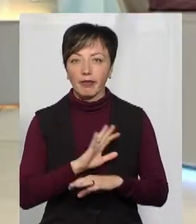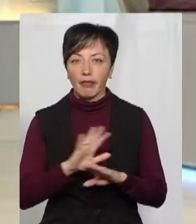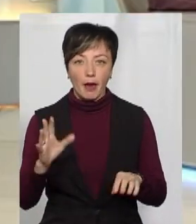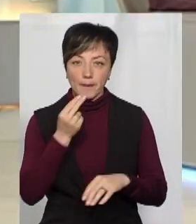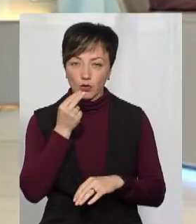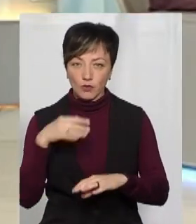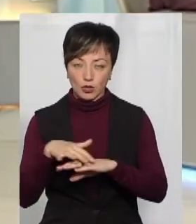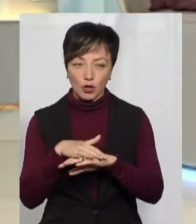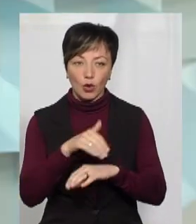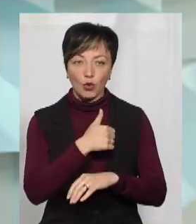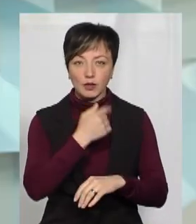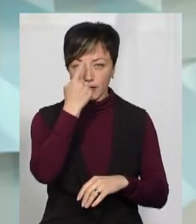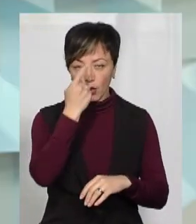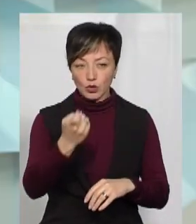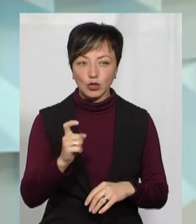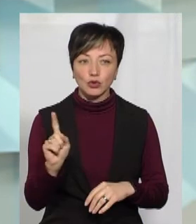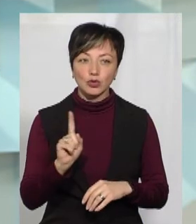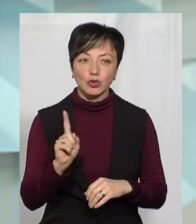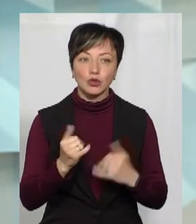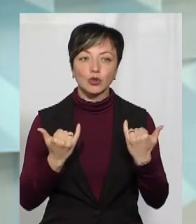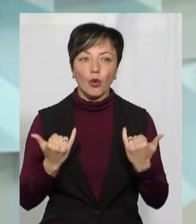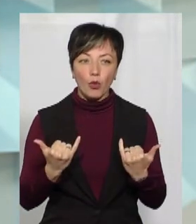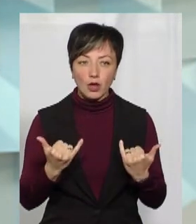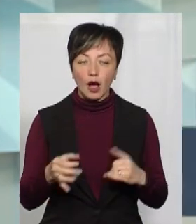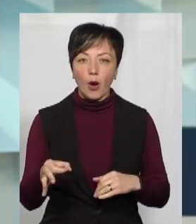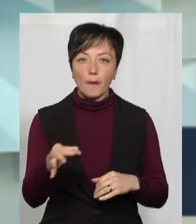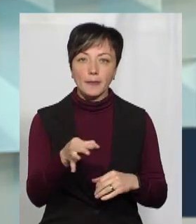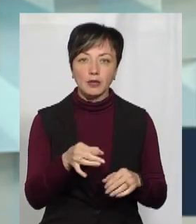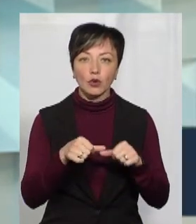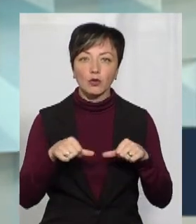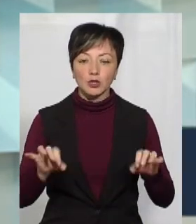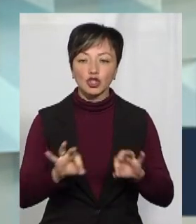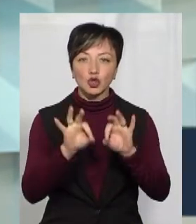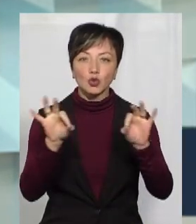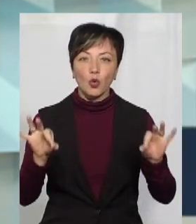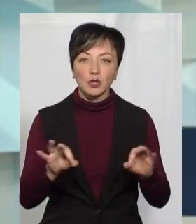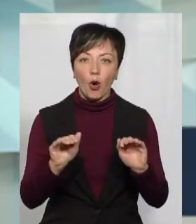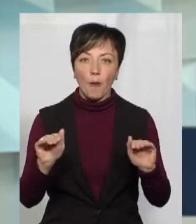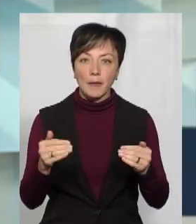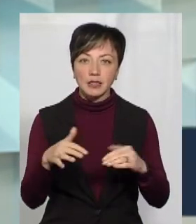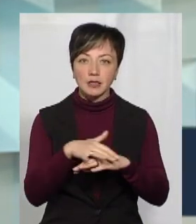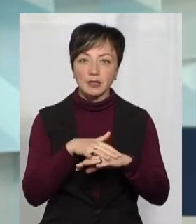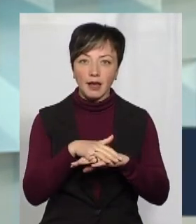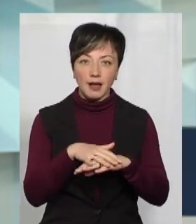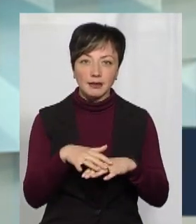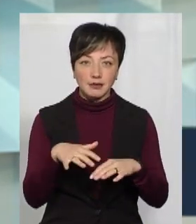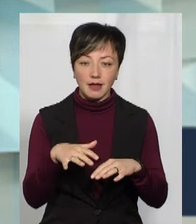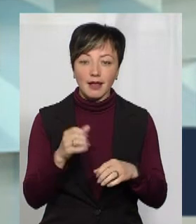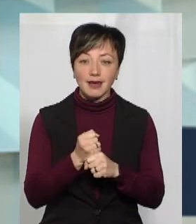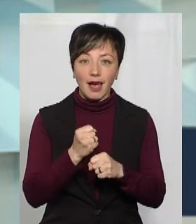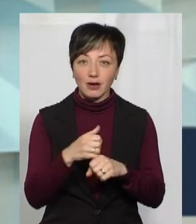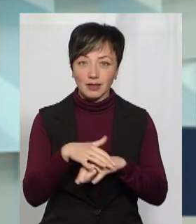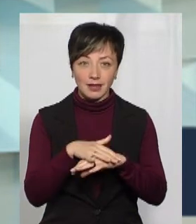непродовольчих. Непродовольчих. Хтів наголосити, що сьогодні обласною комісією жодних обмежень діяльності ринки не приймалося.